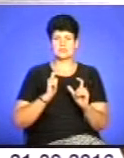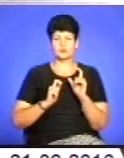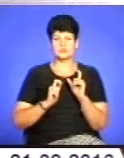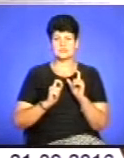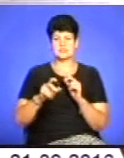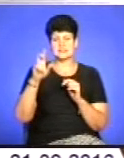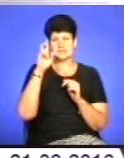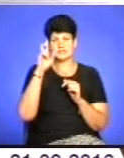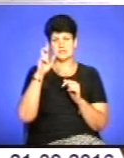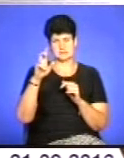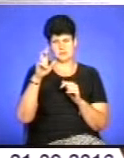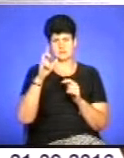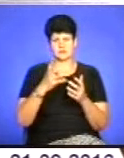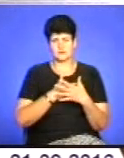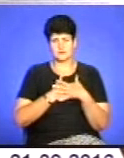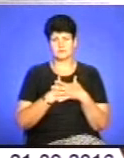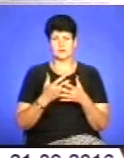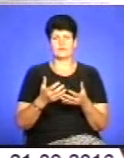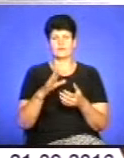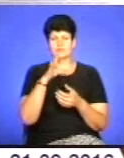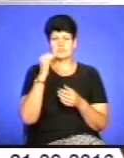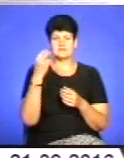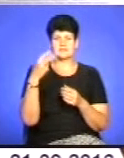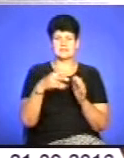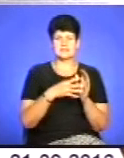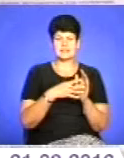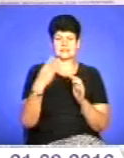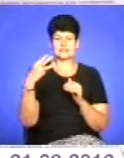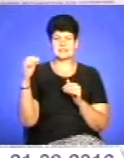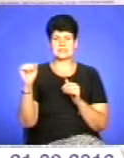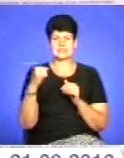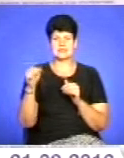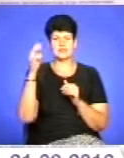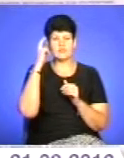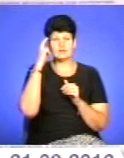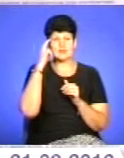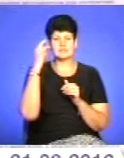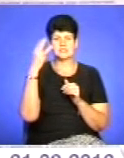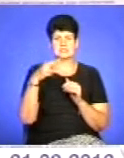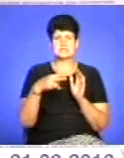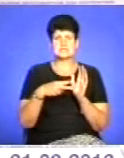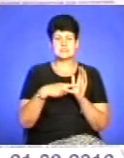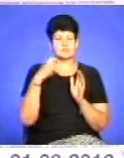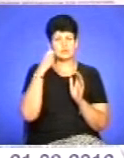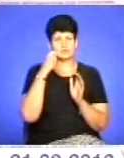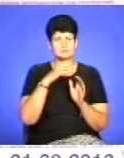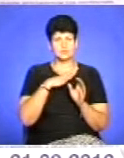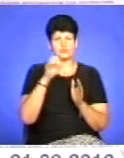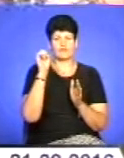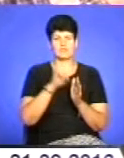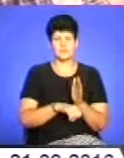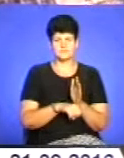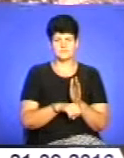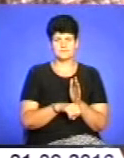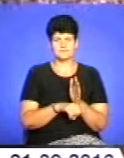За державницьку позицію у ніч із 29 на 30 серпня у Києві на 37-му році життя його вбили.